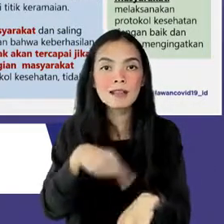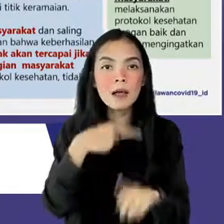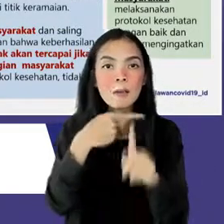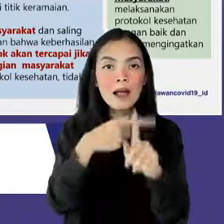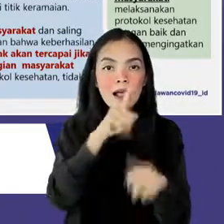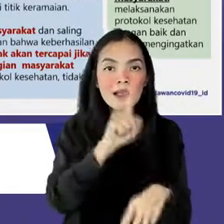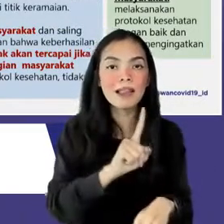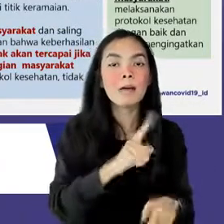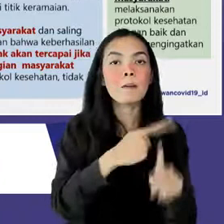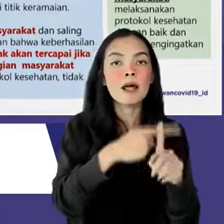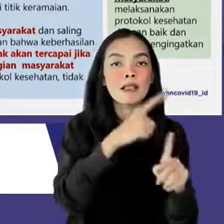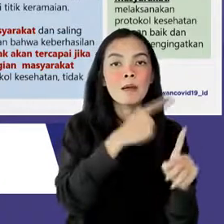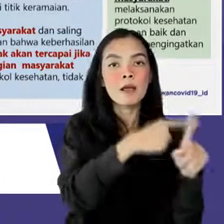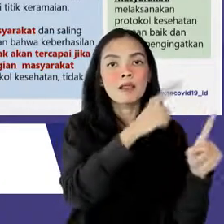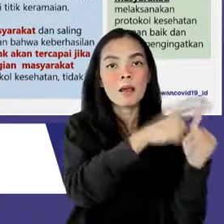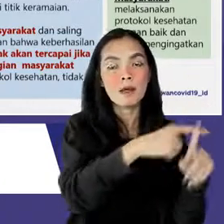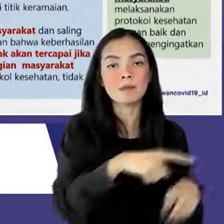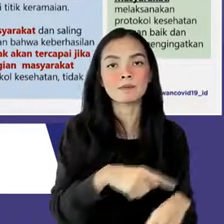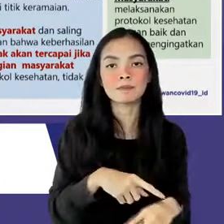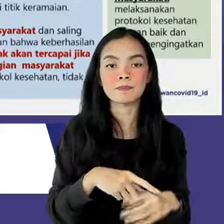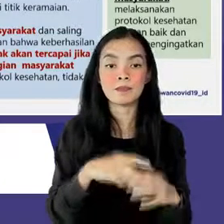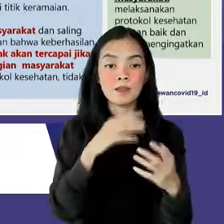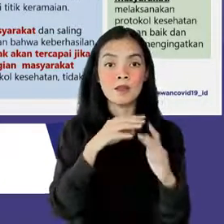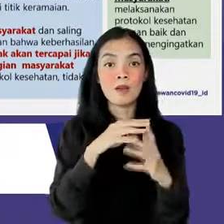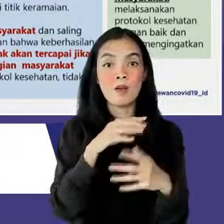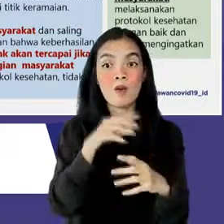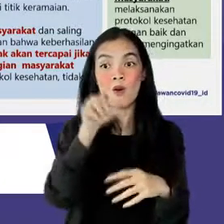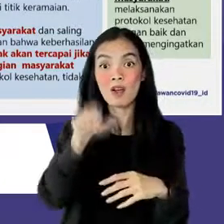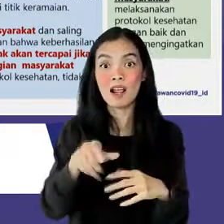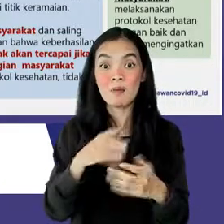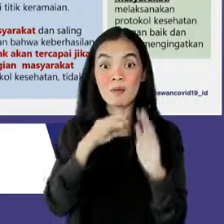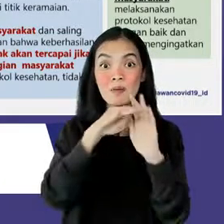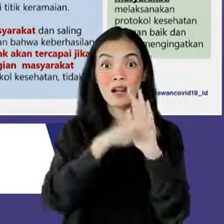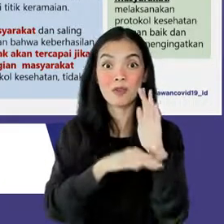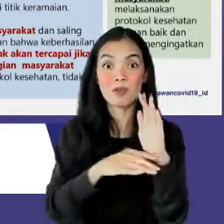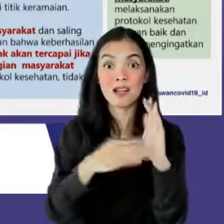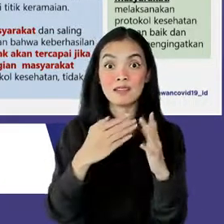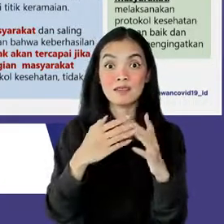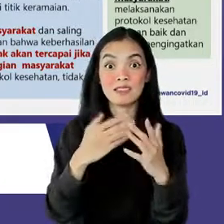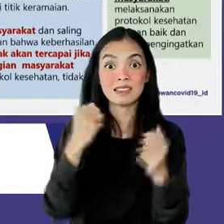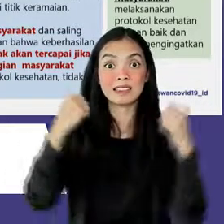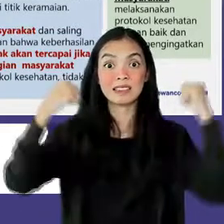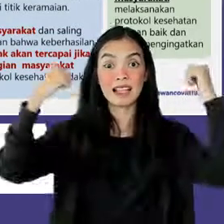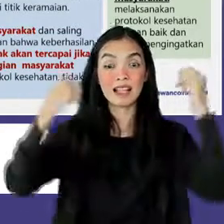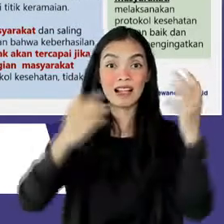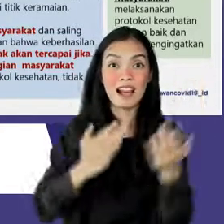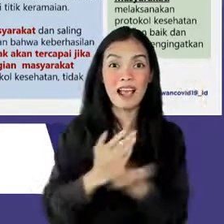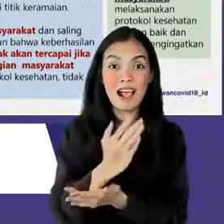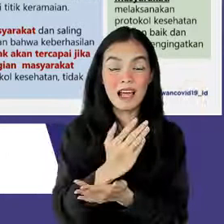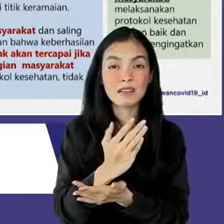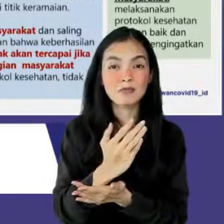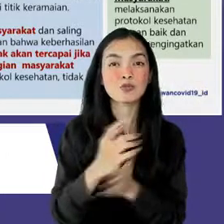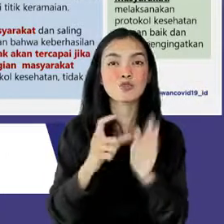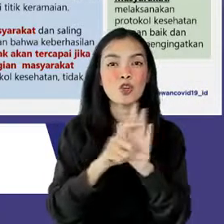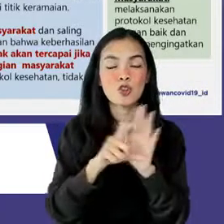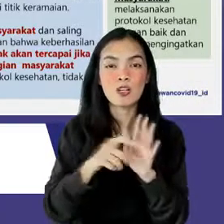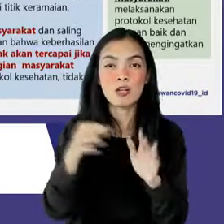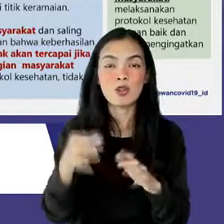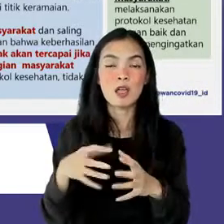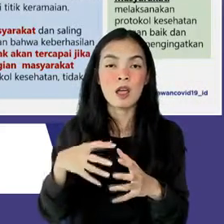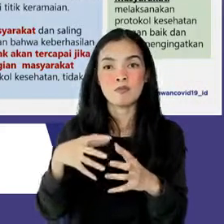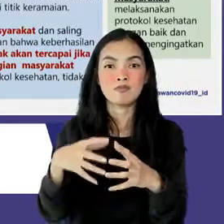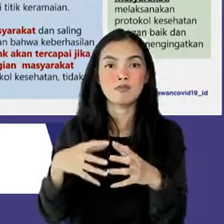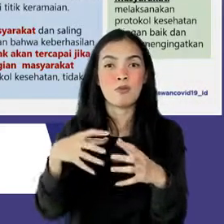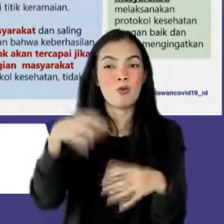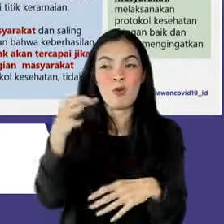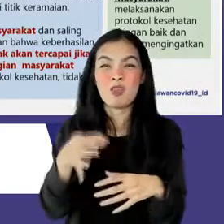Keempat, tindak tegas pelanggaran. Kerumunan di wilayah pemukiman warga yang masih banyak terjadi, bahkan di kota-kota besar,